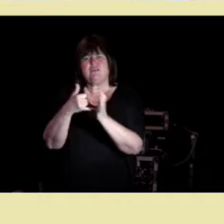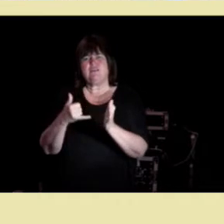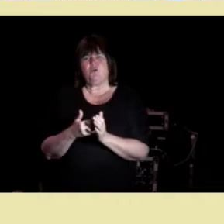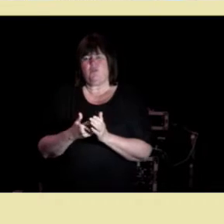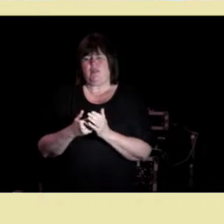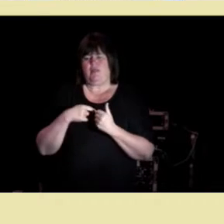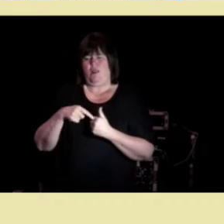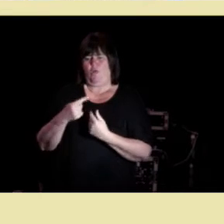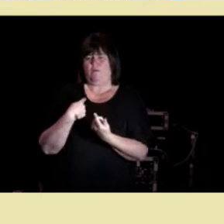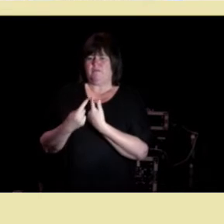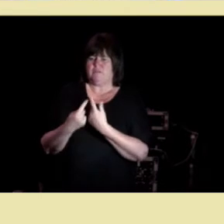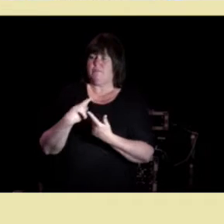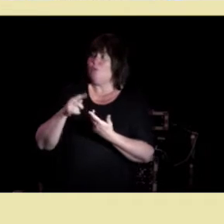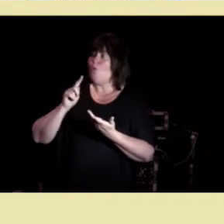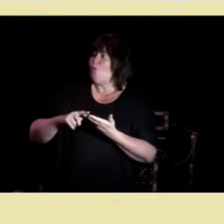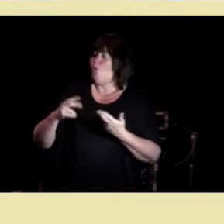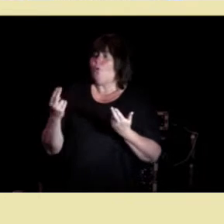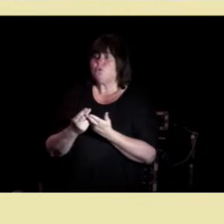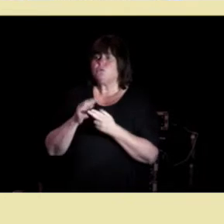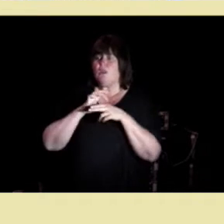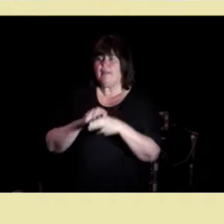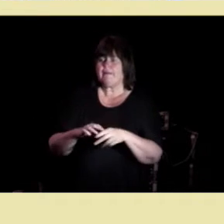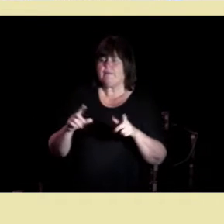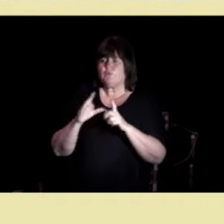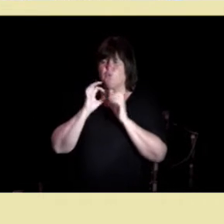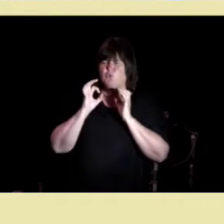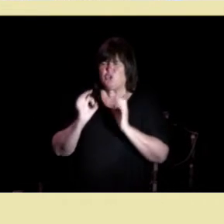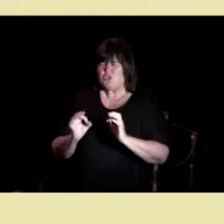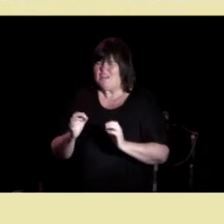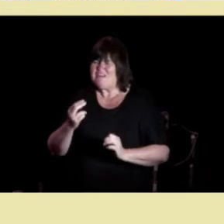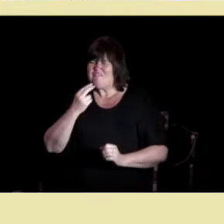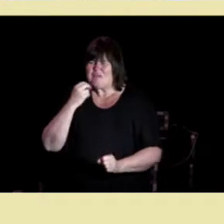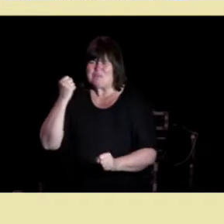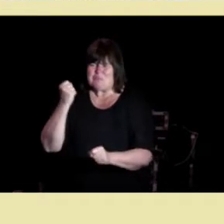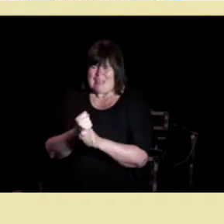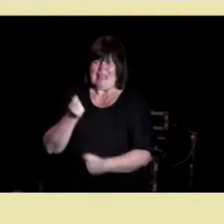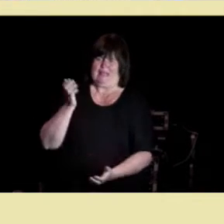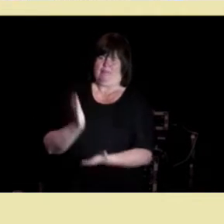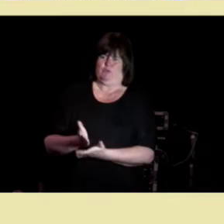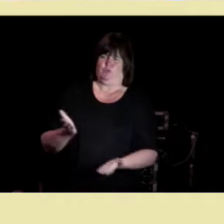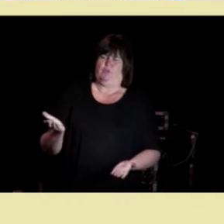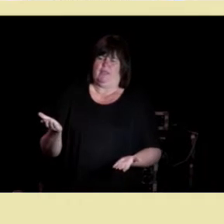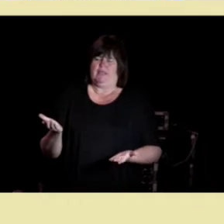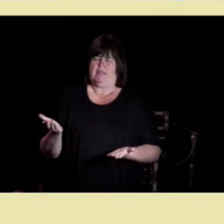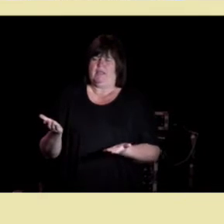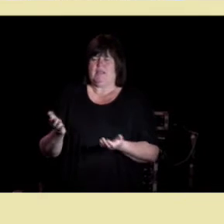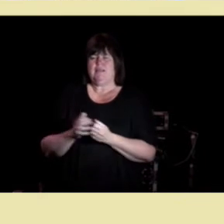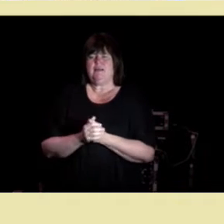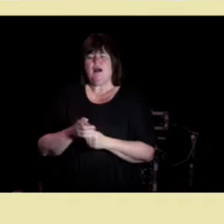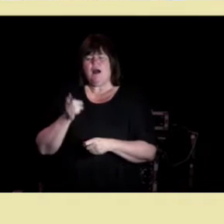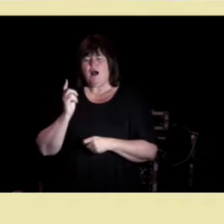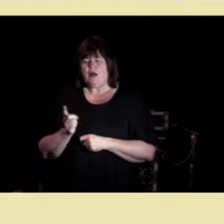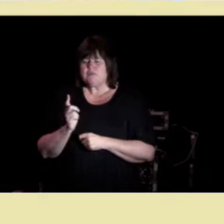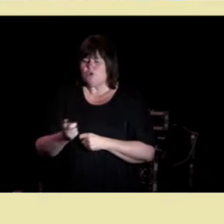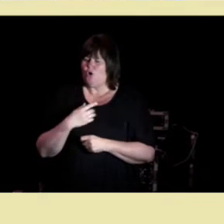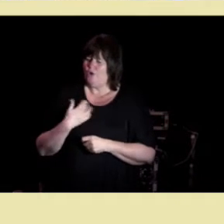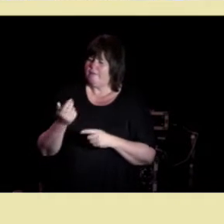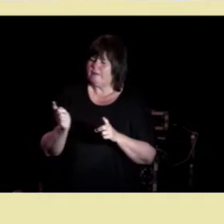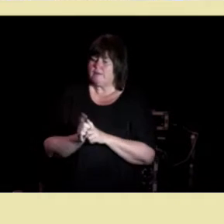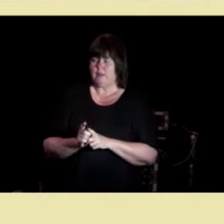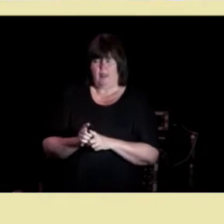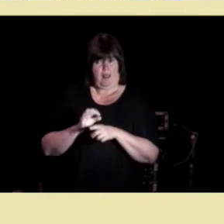Og legen er utydelig når det gjelder hvem som egentlig beslutter. Altså, det er rett og slett slik at legene er